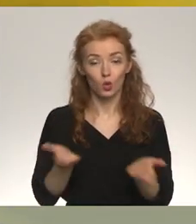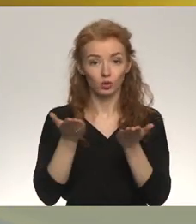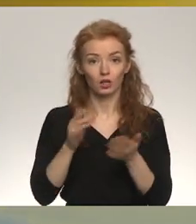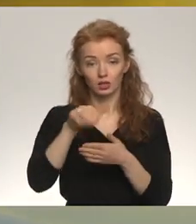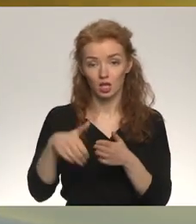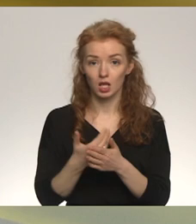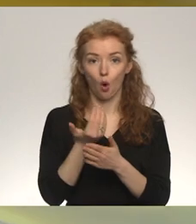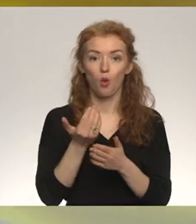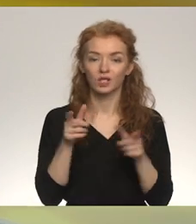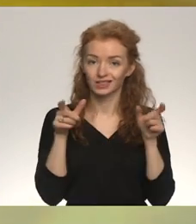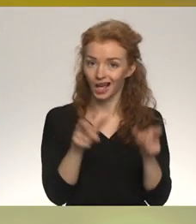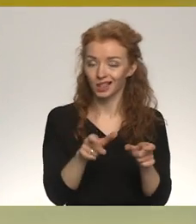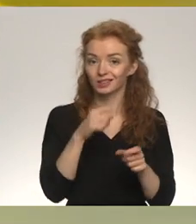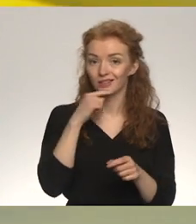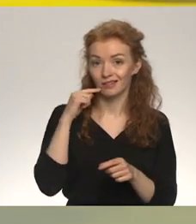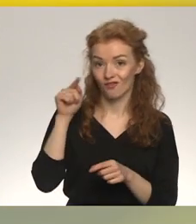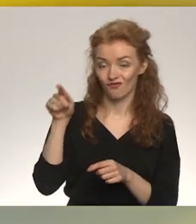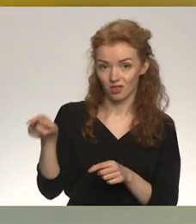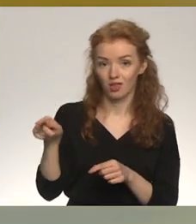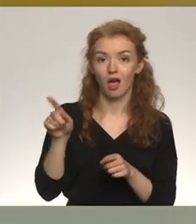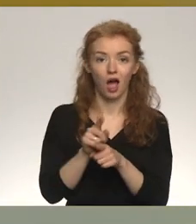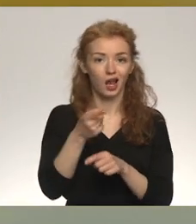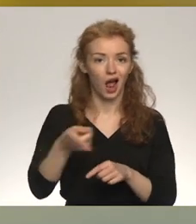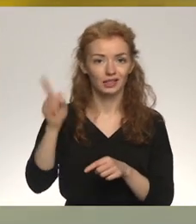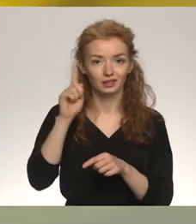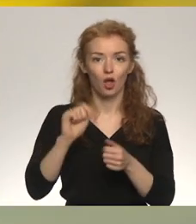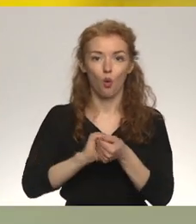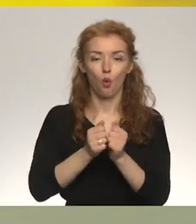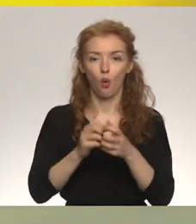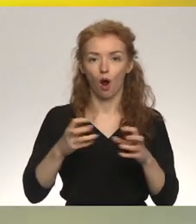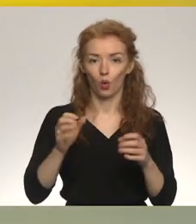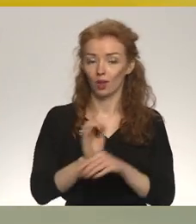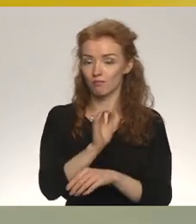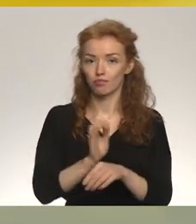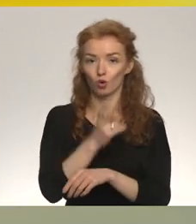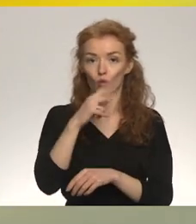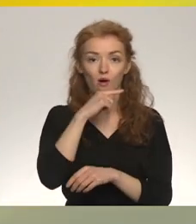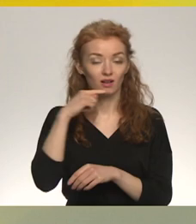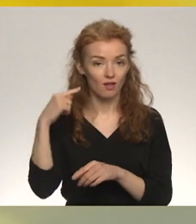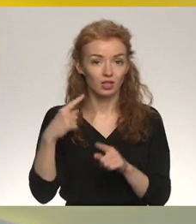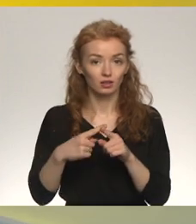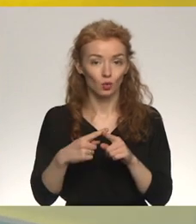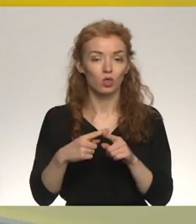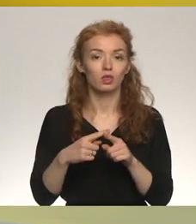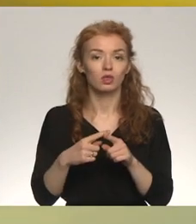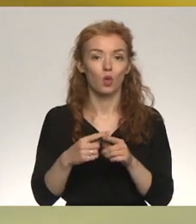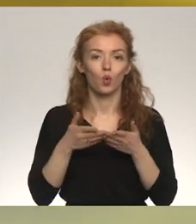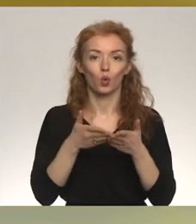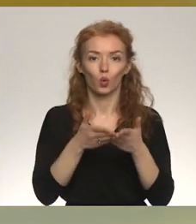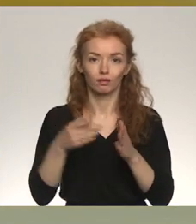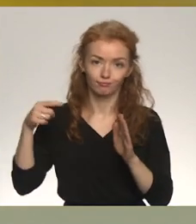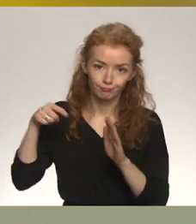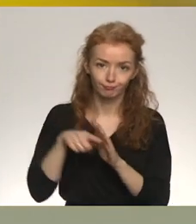jaunas sankcijas Krievijai, kas paredz arī aizliegt ogļu importu no Krievijas un arī tās kuģu ienākšanu